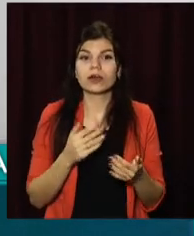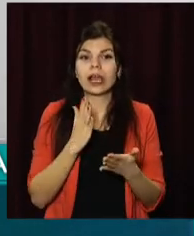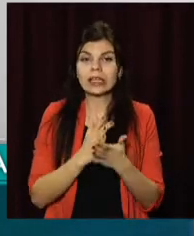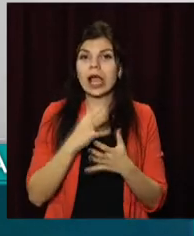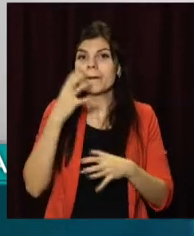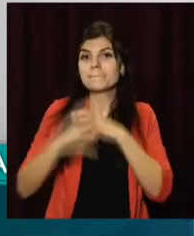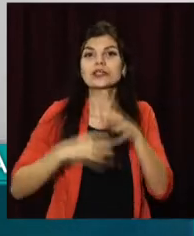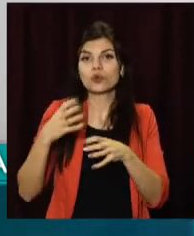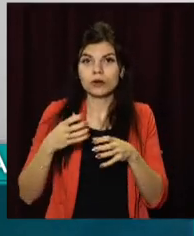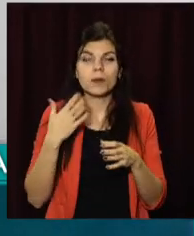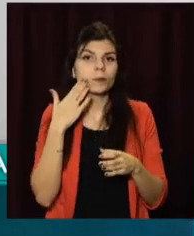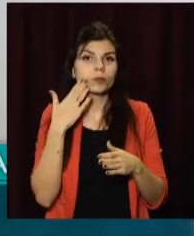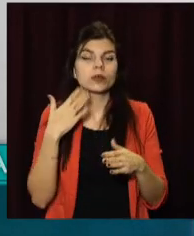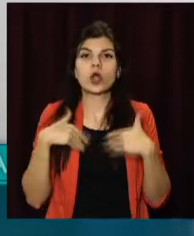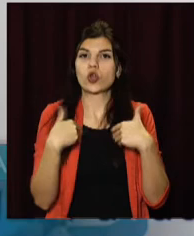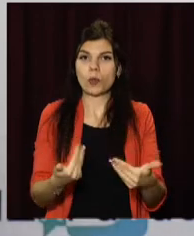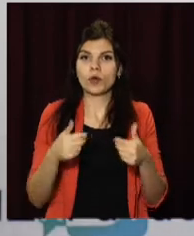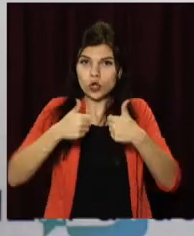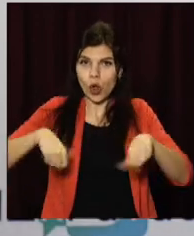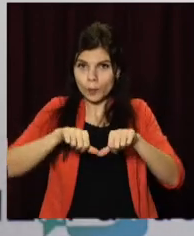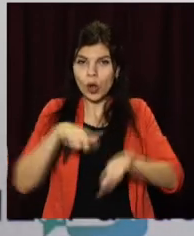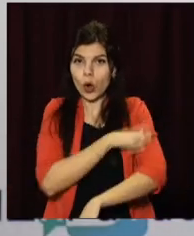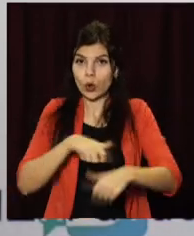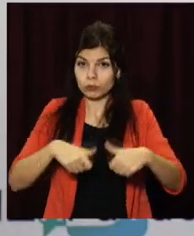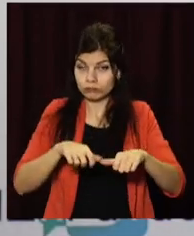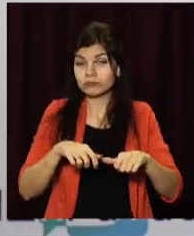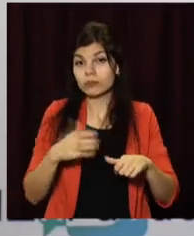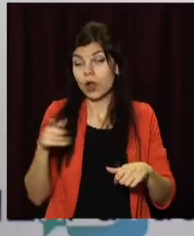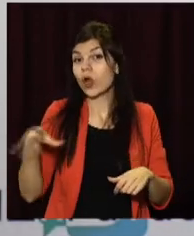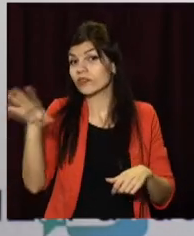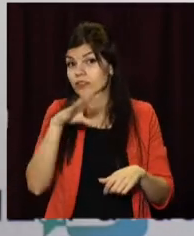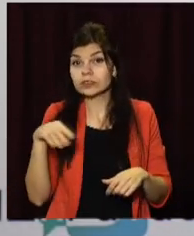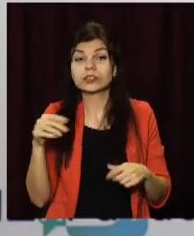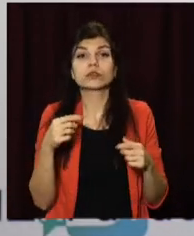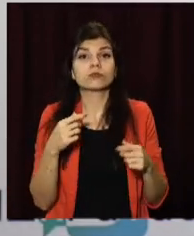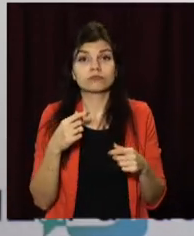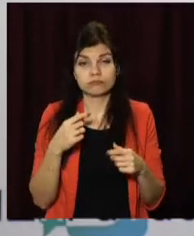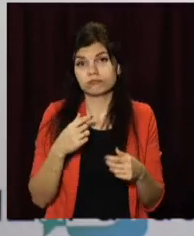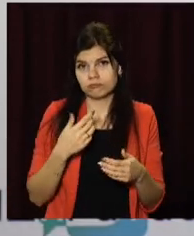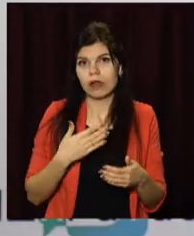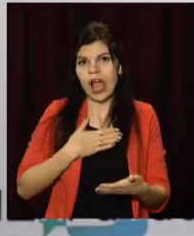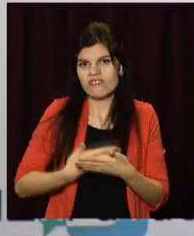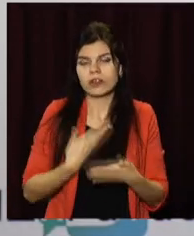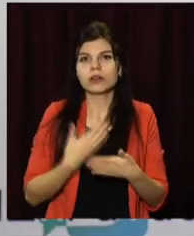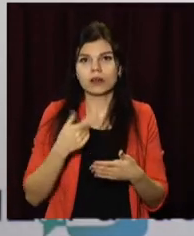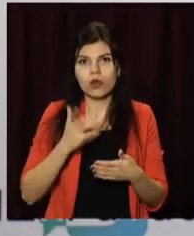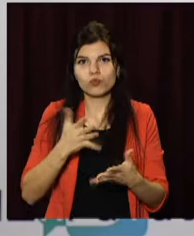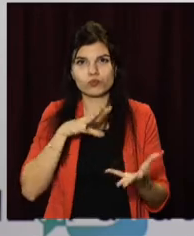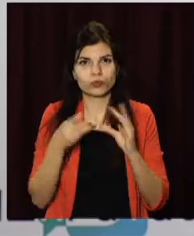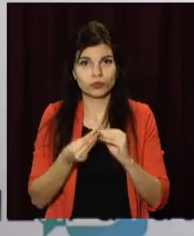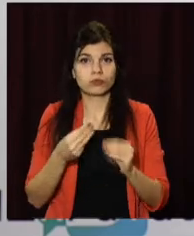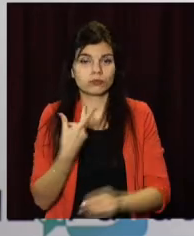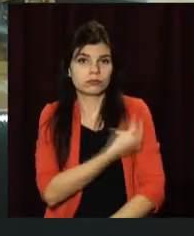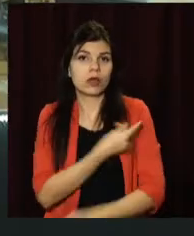міжнародний регуляторний комітет і комісія, вони всі достатньо ефективні. Ну, в будь-якому випадку, так